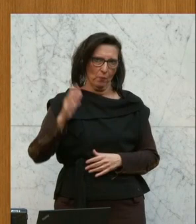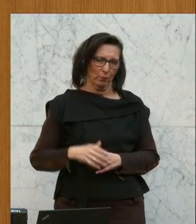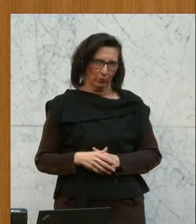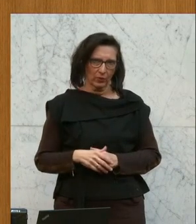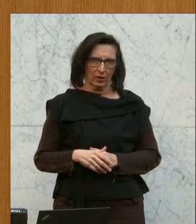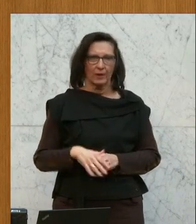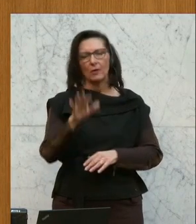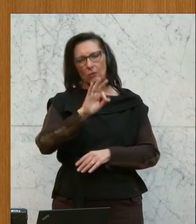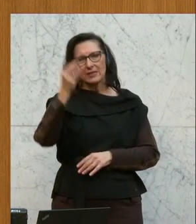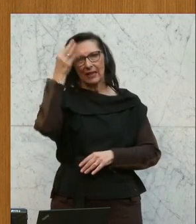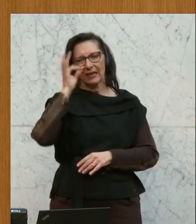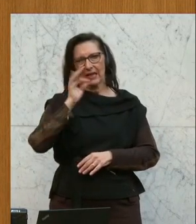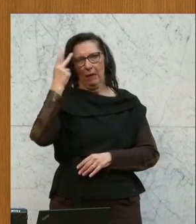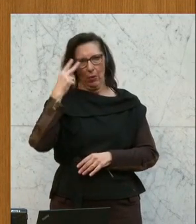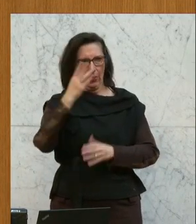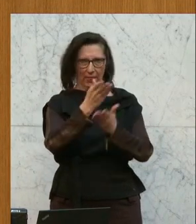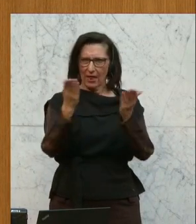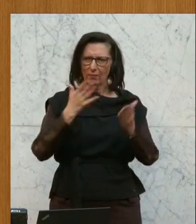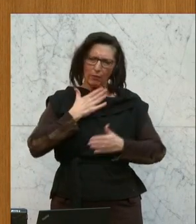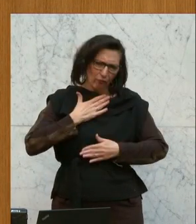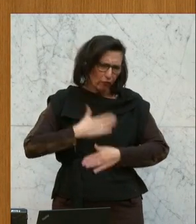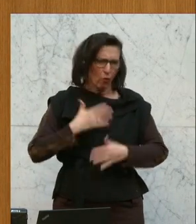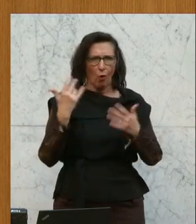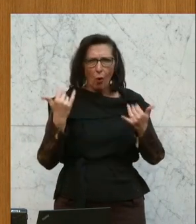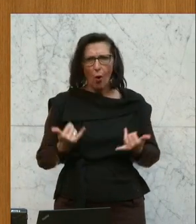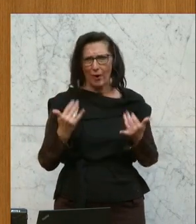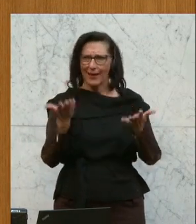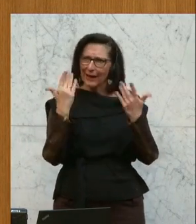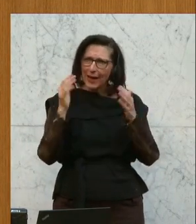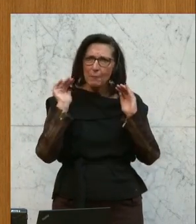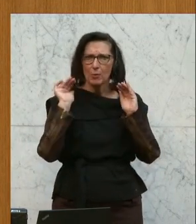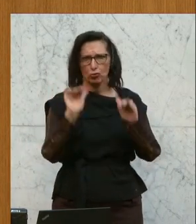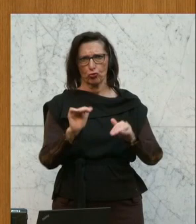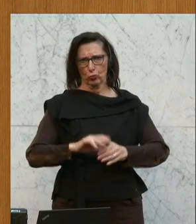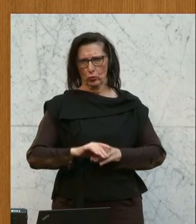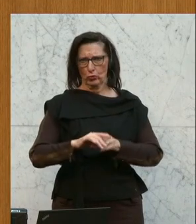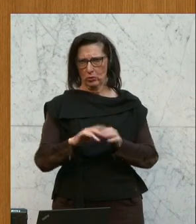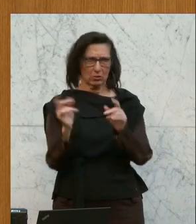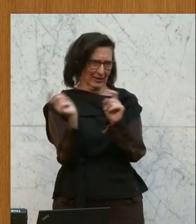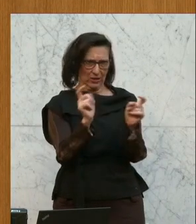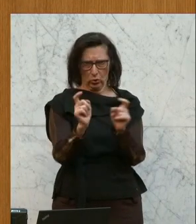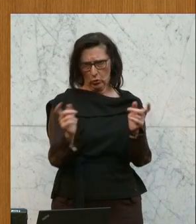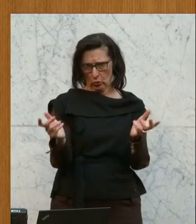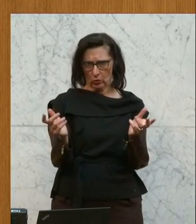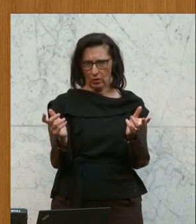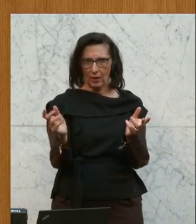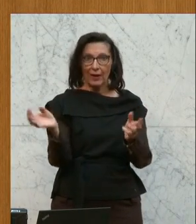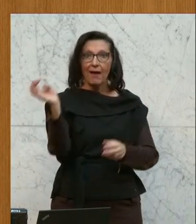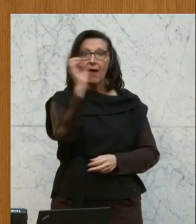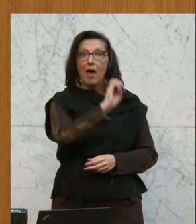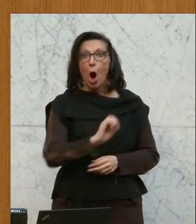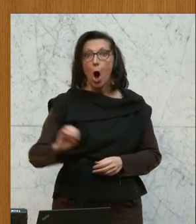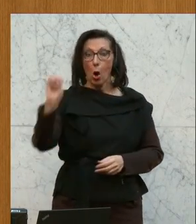sehr geehrte Damen und Herren, ich bin sehr froh, dass wir heute über diese Dimension des Klimaschutzes diskutieren. Wir einer europäischen